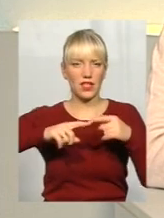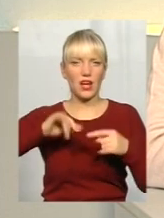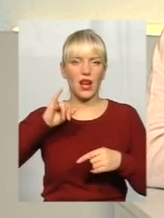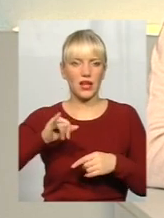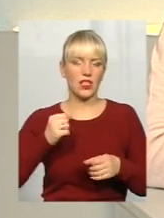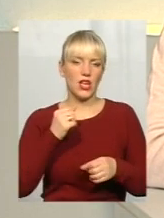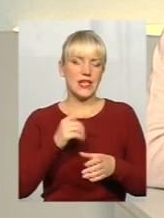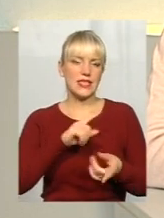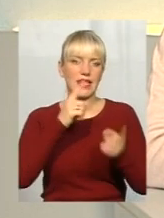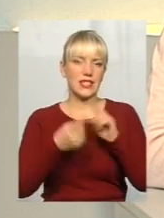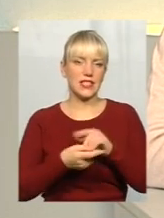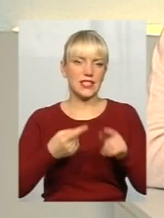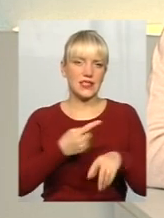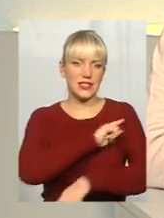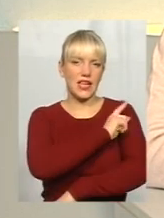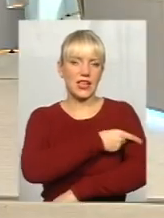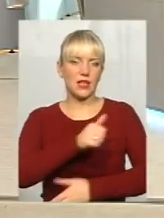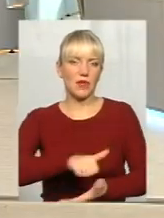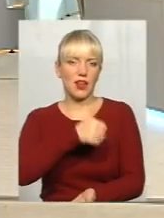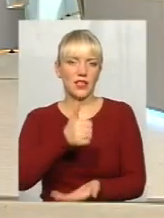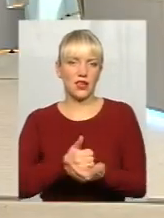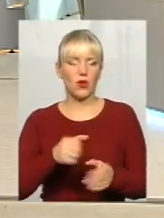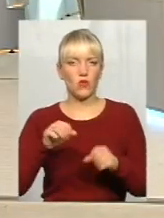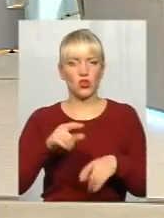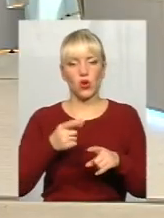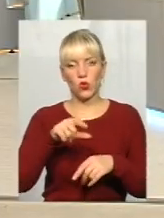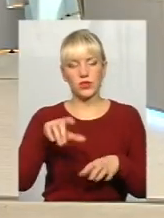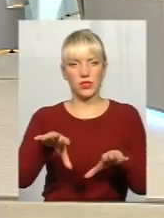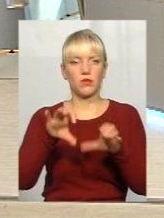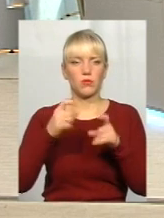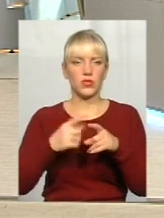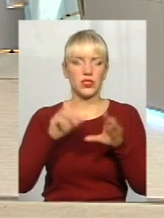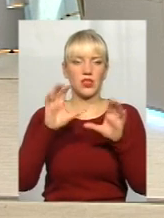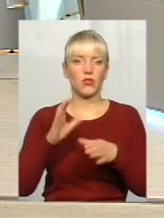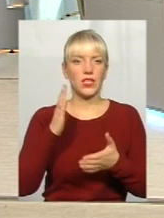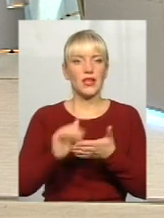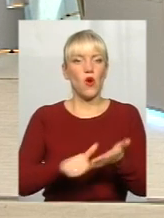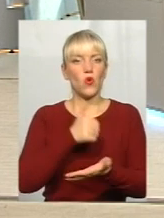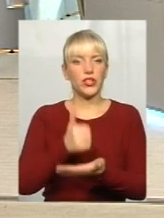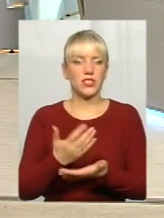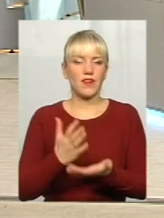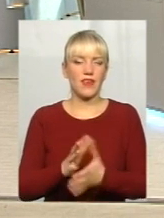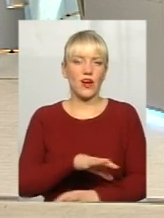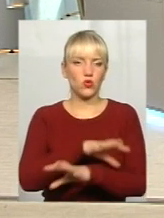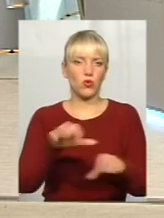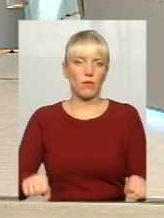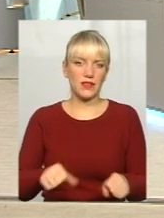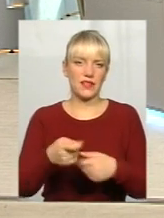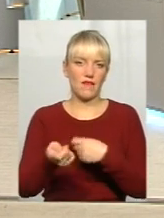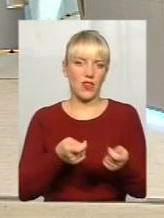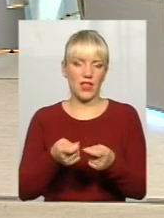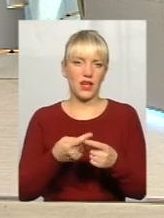більшість людей, якраз українське суспільство, і сприйме цей закон. Є лідерство, а є узурпація влади. В даному випадку